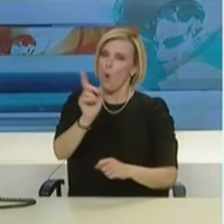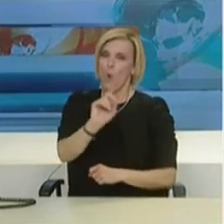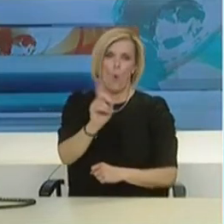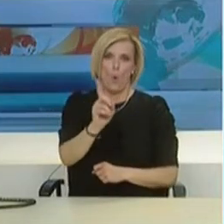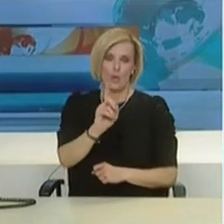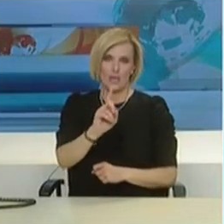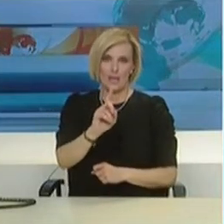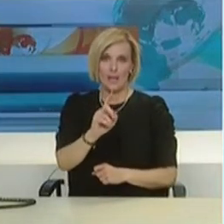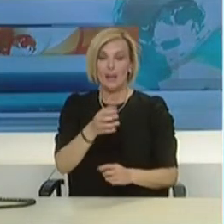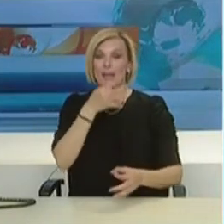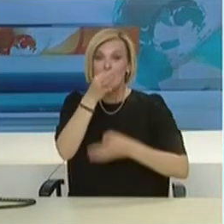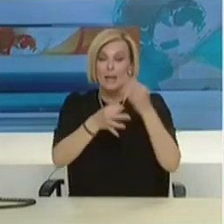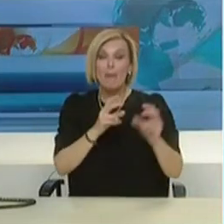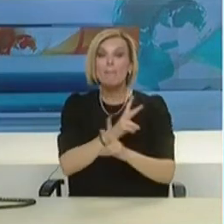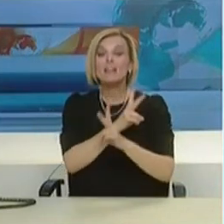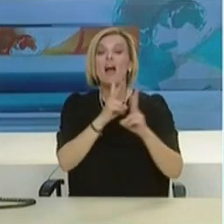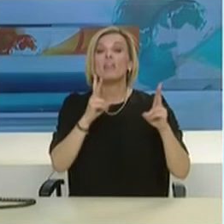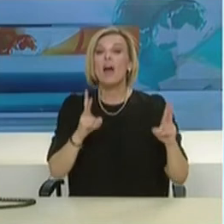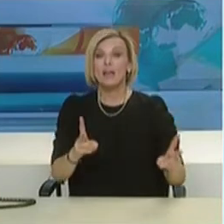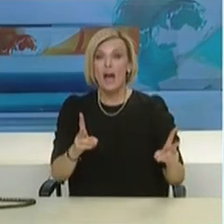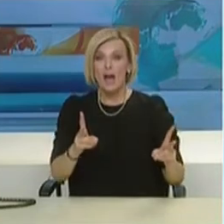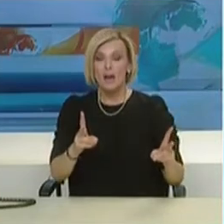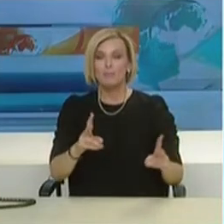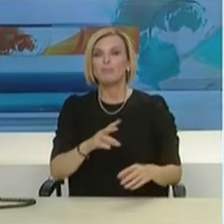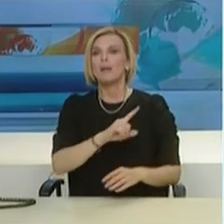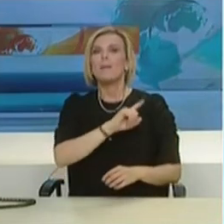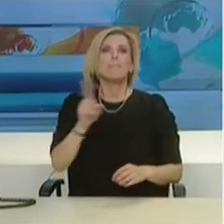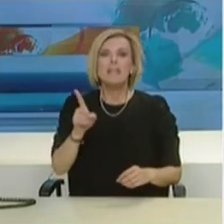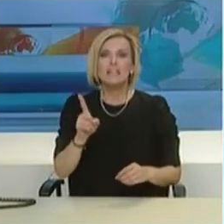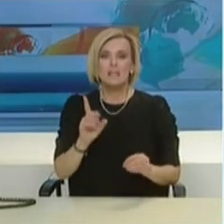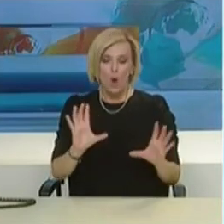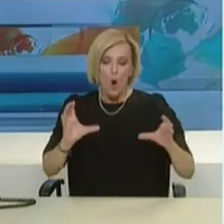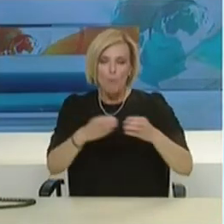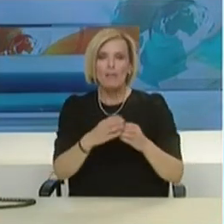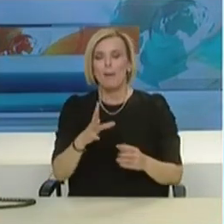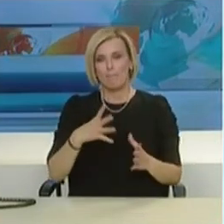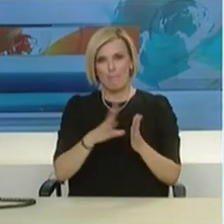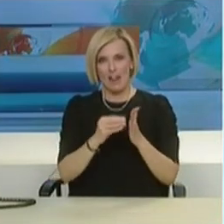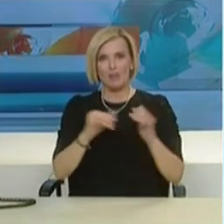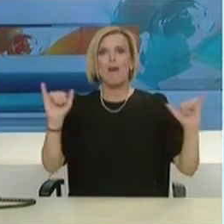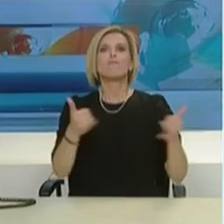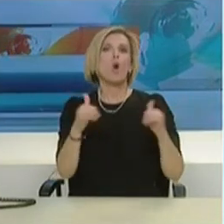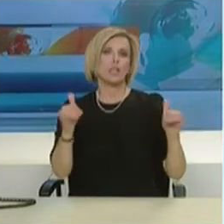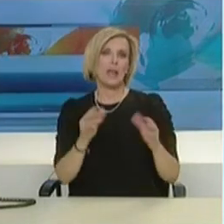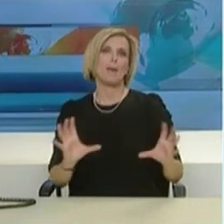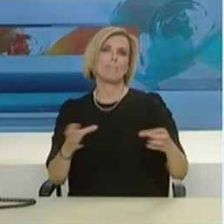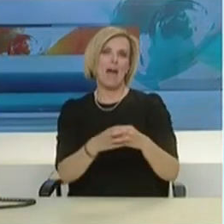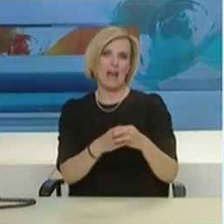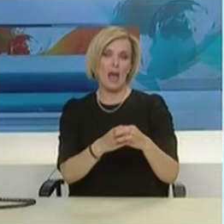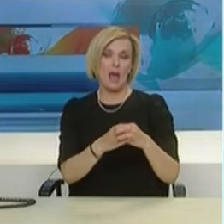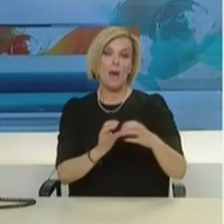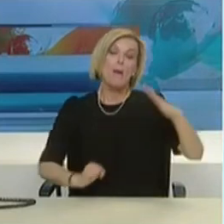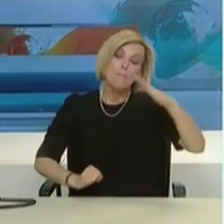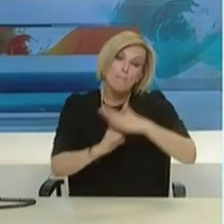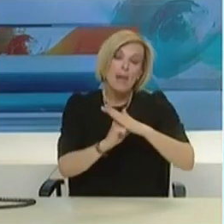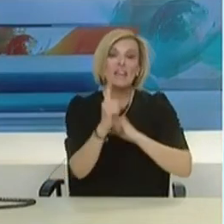για απαγόρευση και έλεγχο στις δημόσιες συναθροίες από 10 άτομα και πάνω. Οι συστάσεις μας είναι αυστηρότατες για το